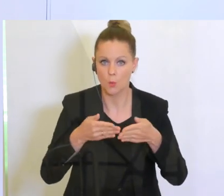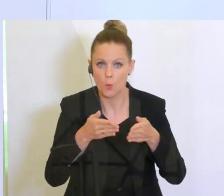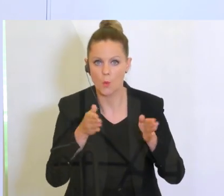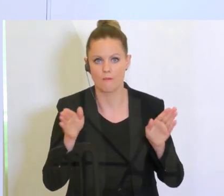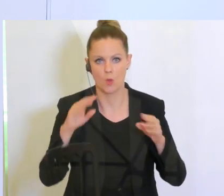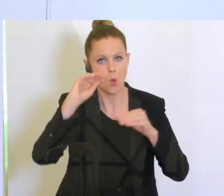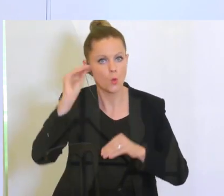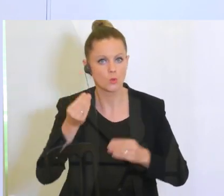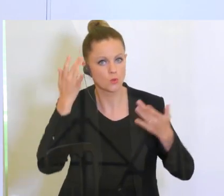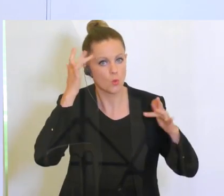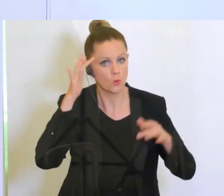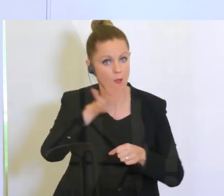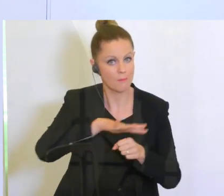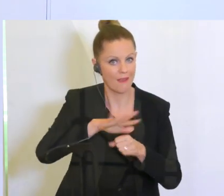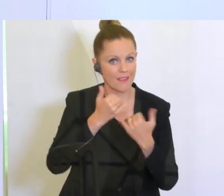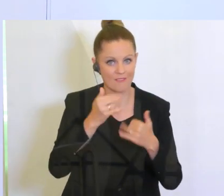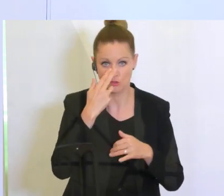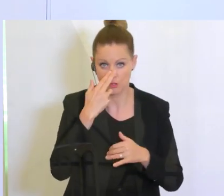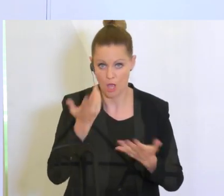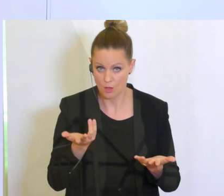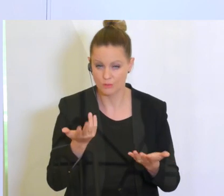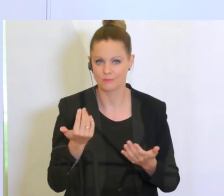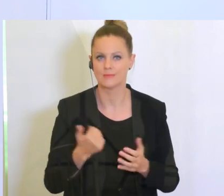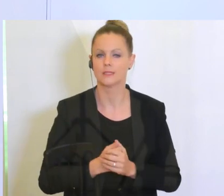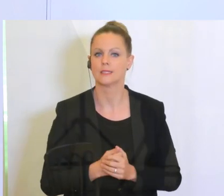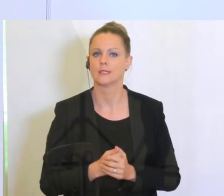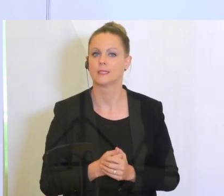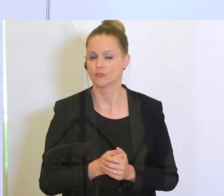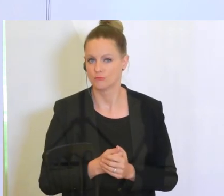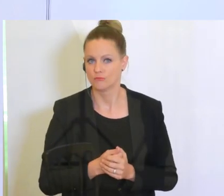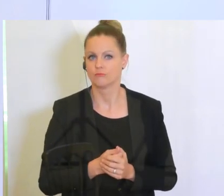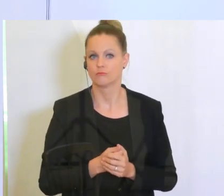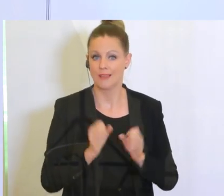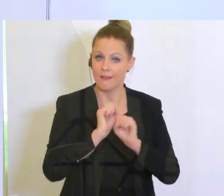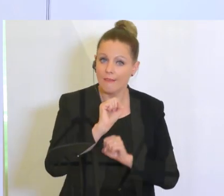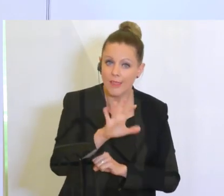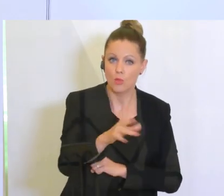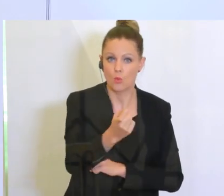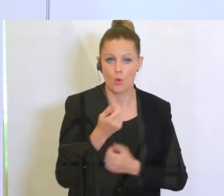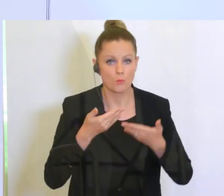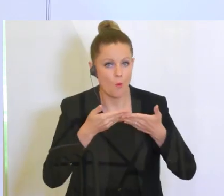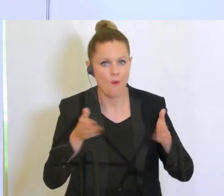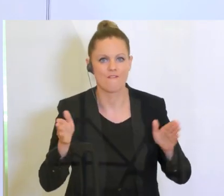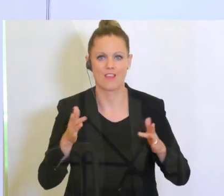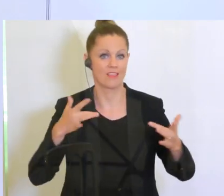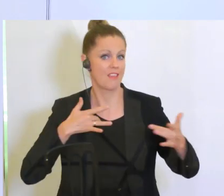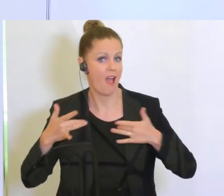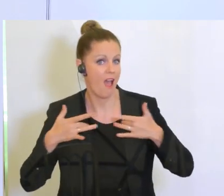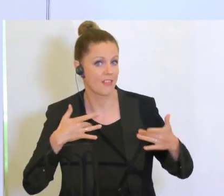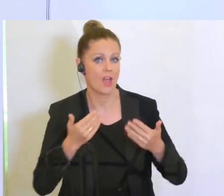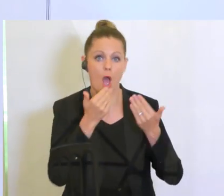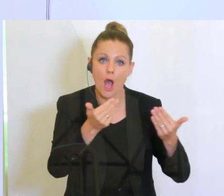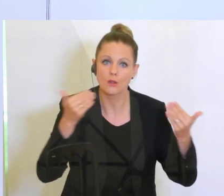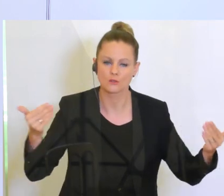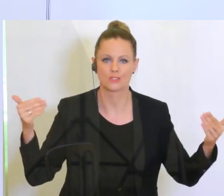Kunst und Kulturbereich wieder vonstatten gehen kann. Die Kinos werden öffnen, Theater, Ausstellungen,